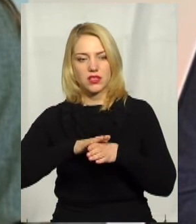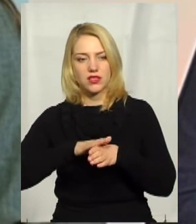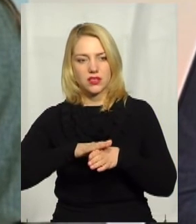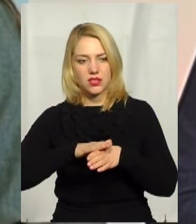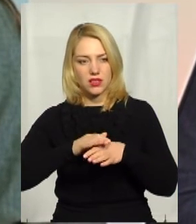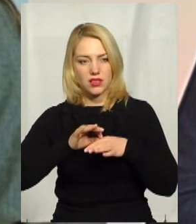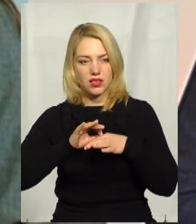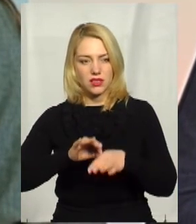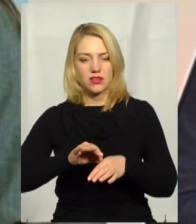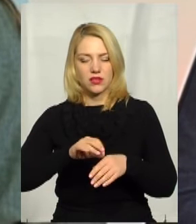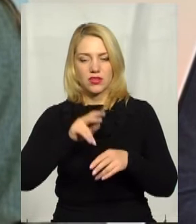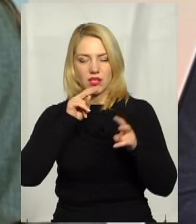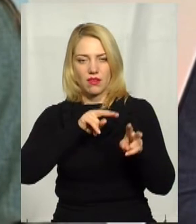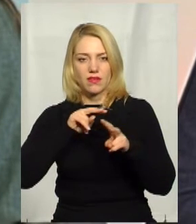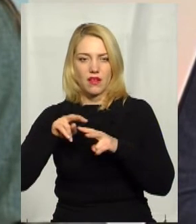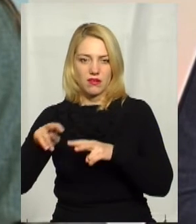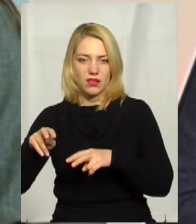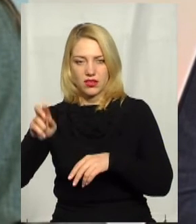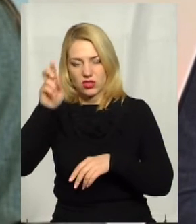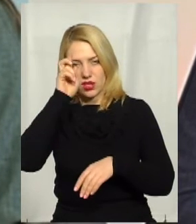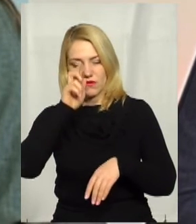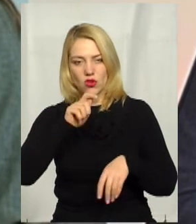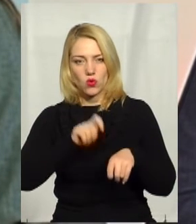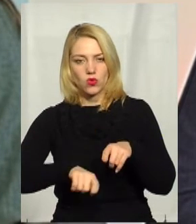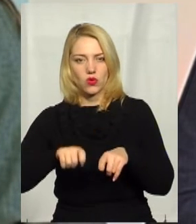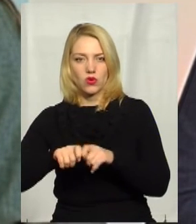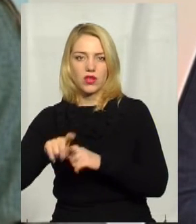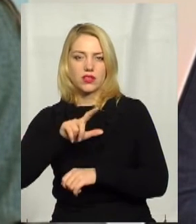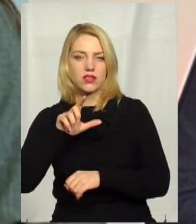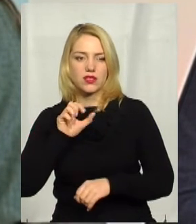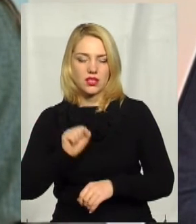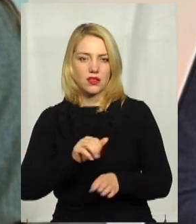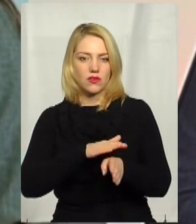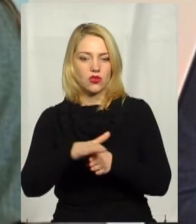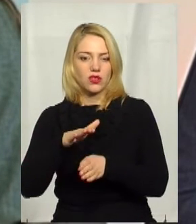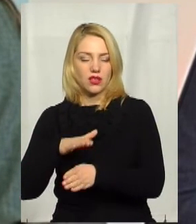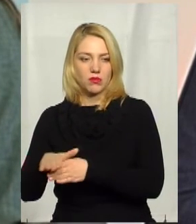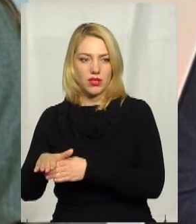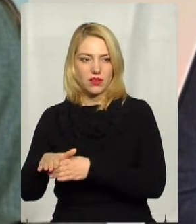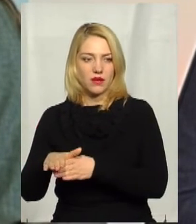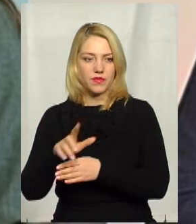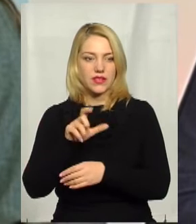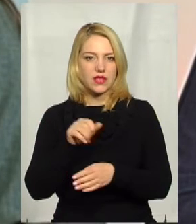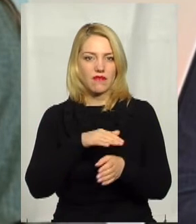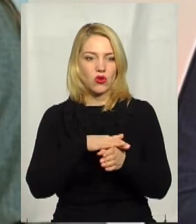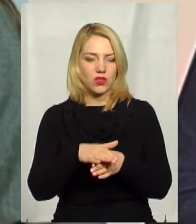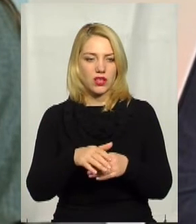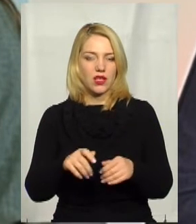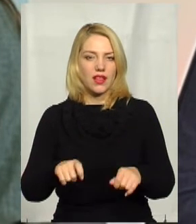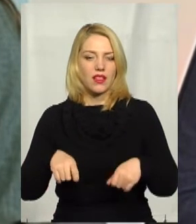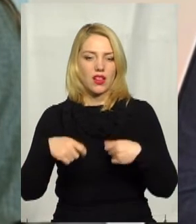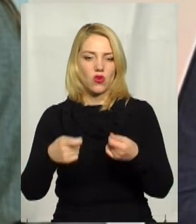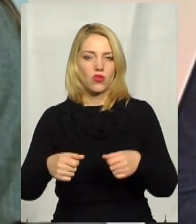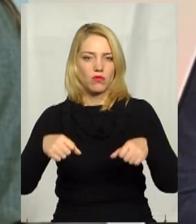заходи державного нагляду контролю, зокрема, за дотриманням, за виконанням делегованих